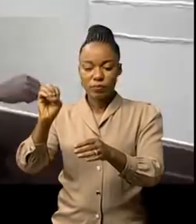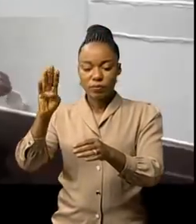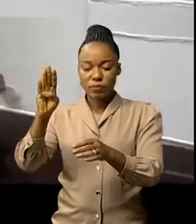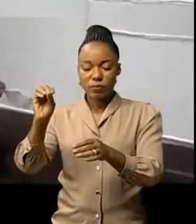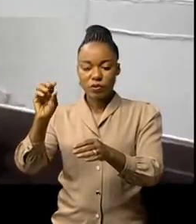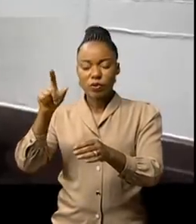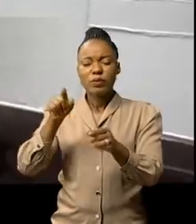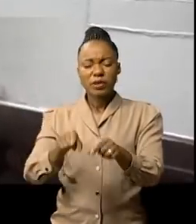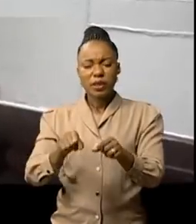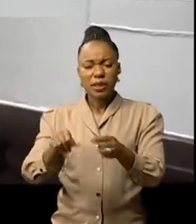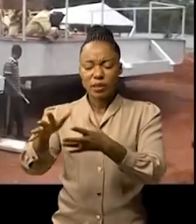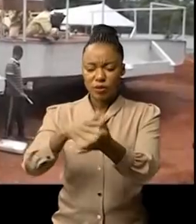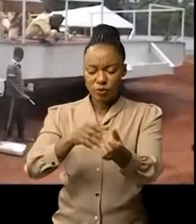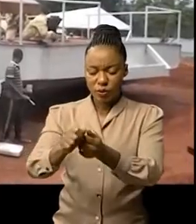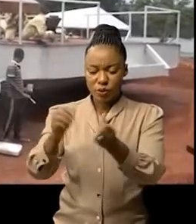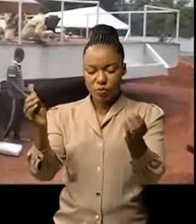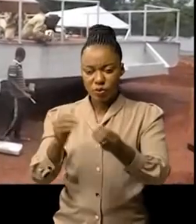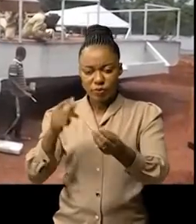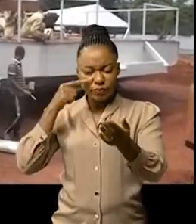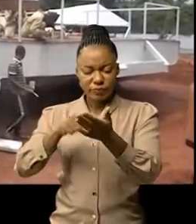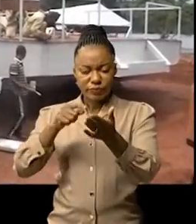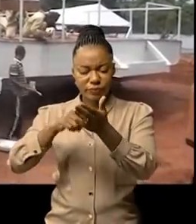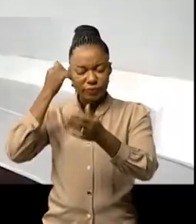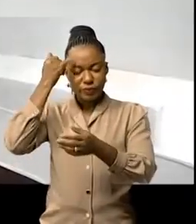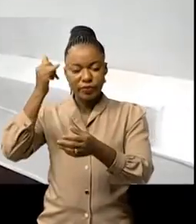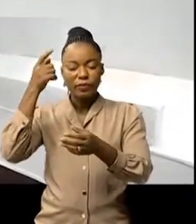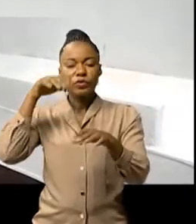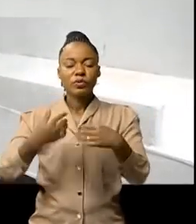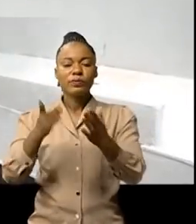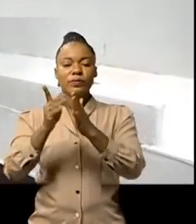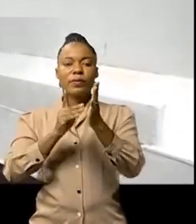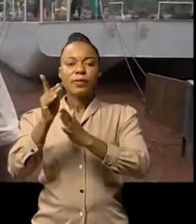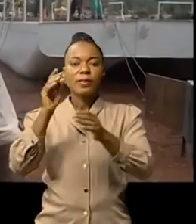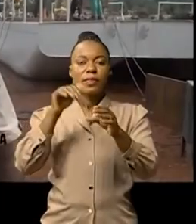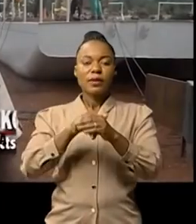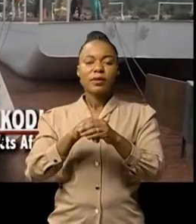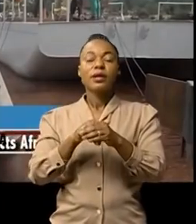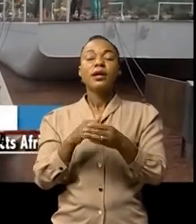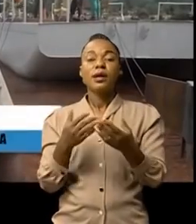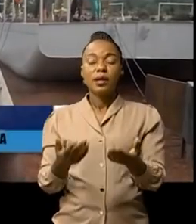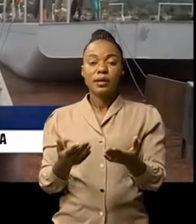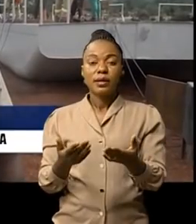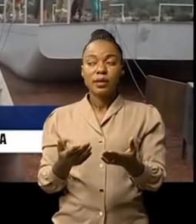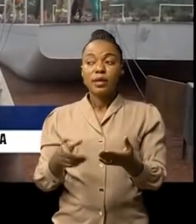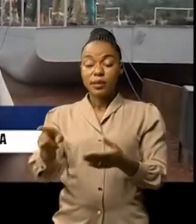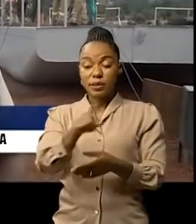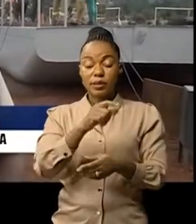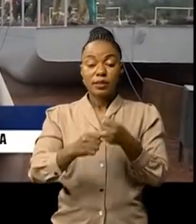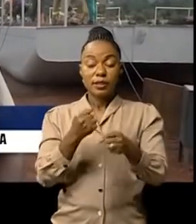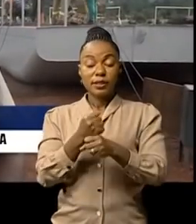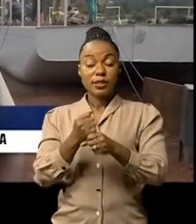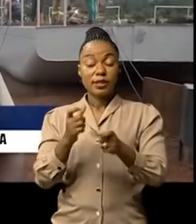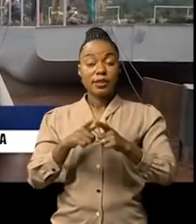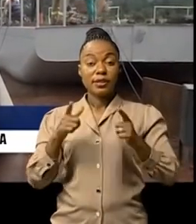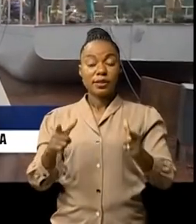métamorphose. Question de se faire une idée sur l'évolution de cette entité. Il a bâti un très grand travail. Nous allons